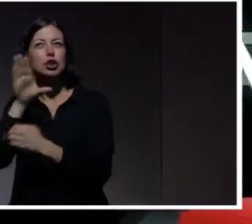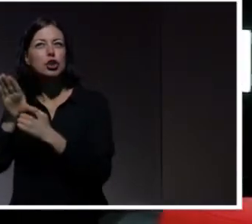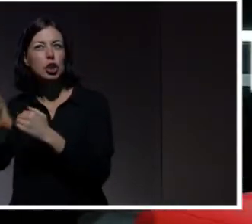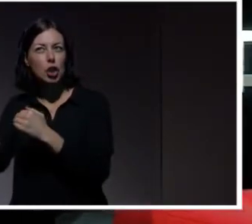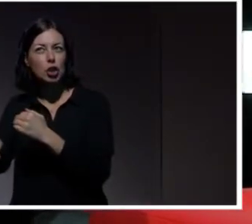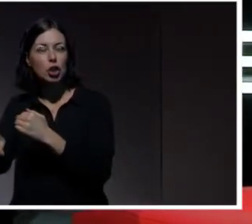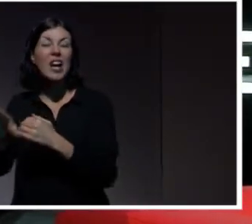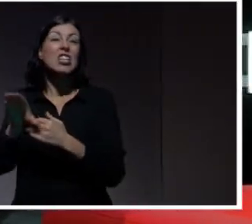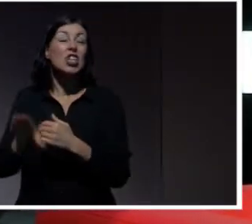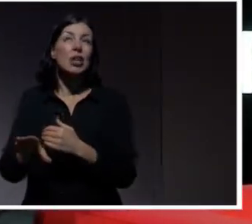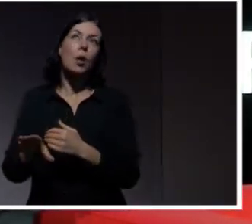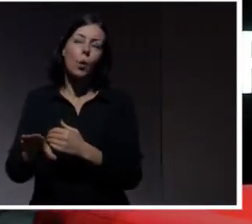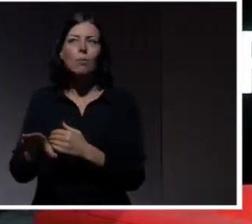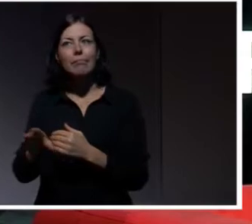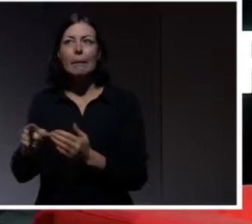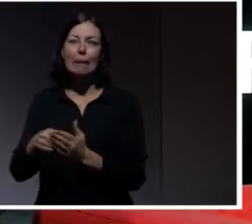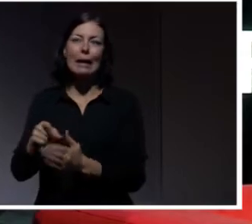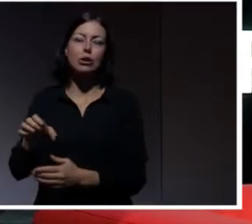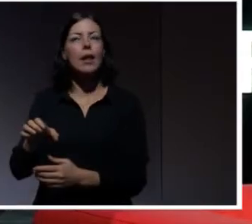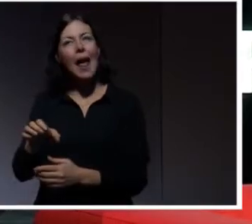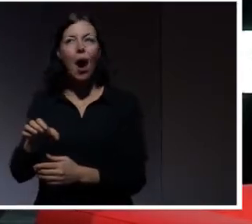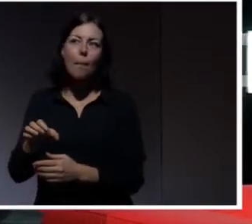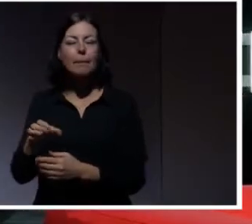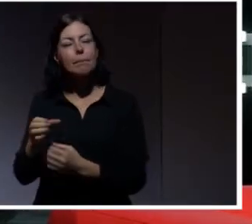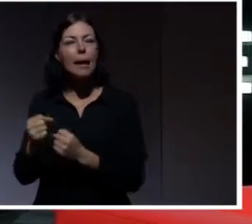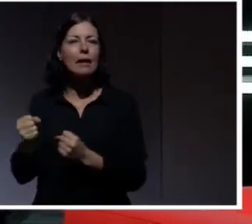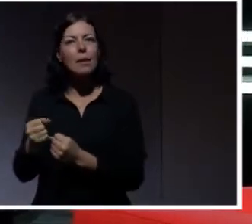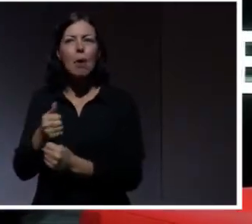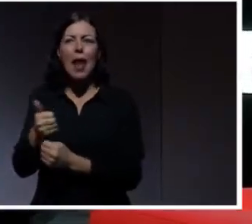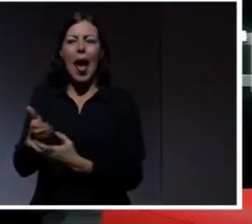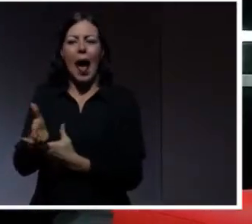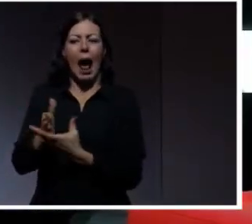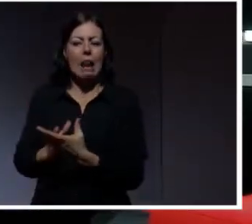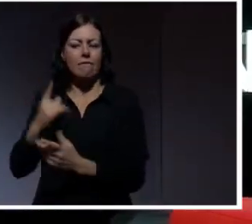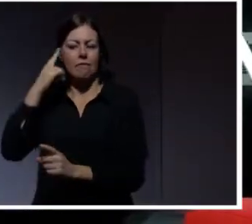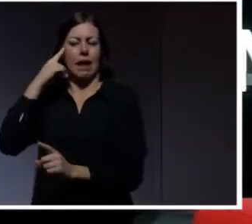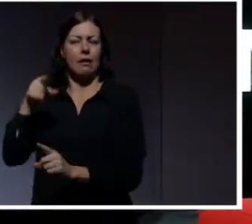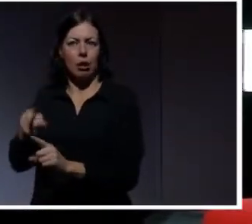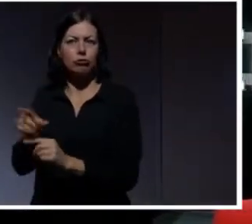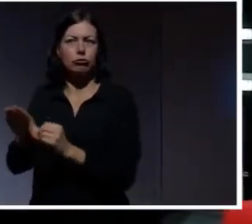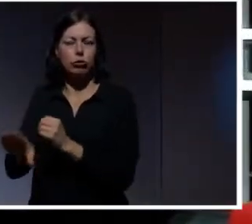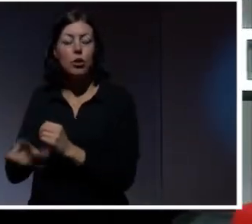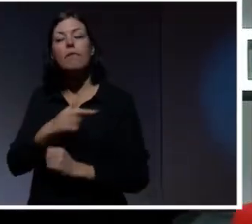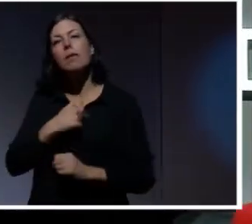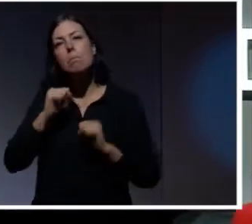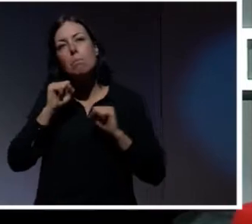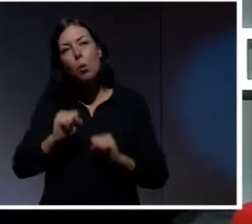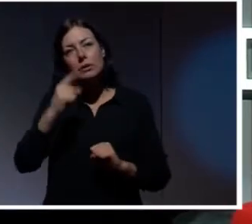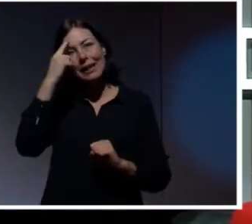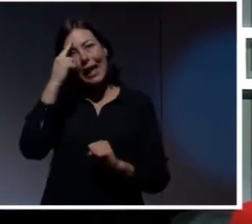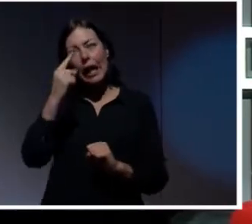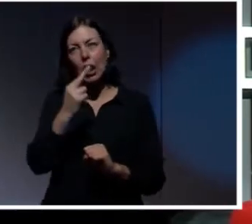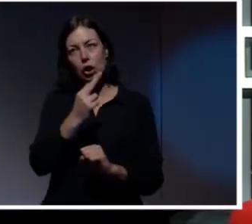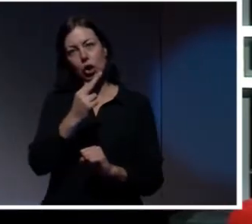meningslöst. Men det är bara halva myntet. Ena sidan av myntet. Vi behöver det här nya